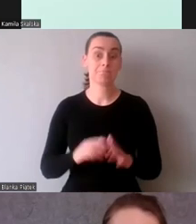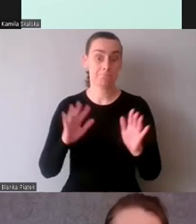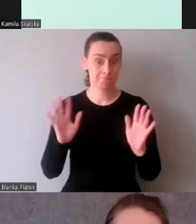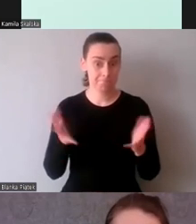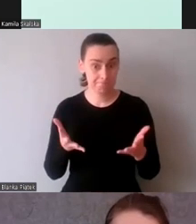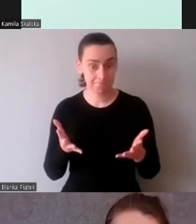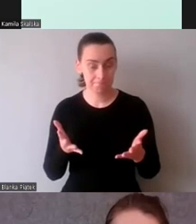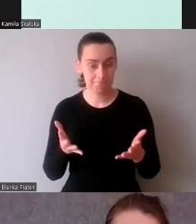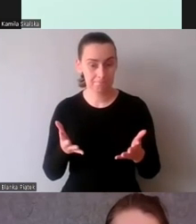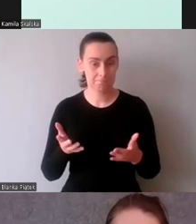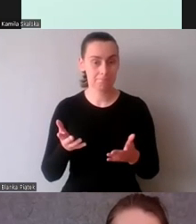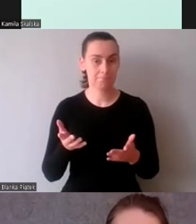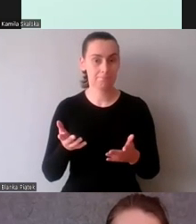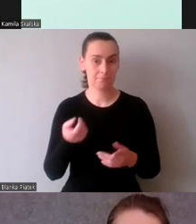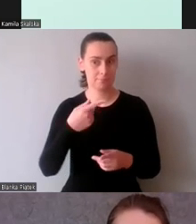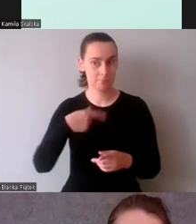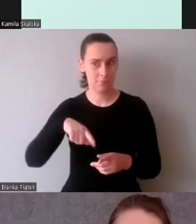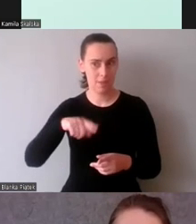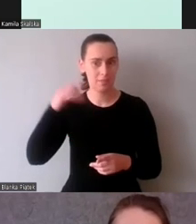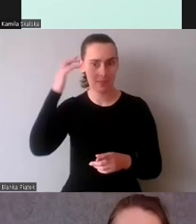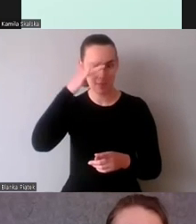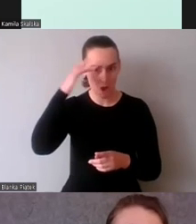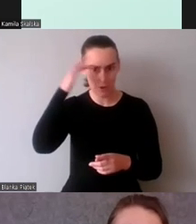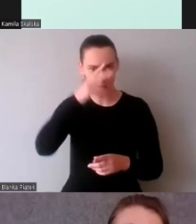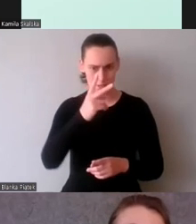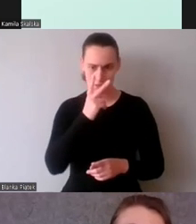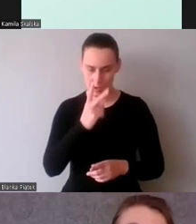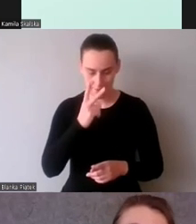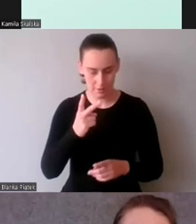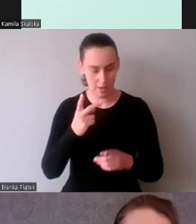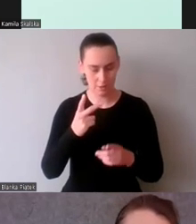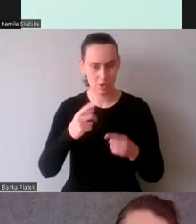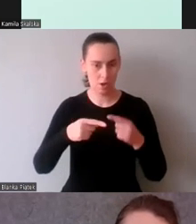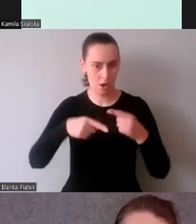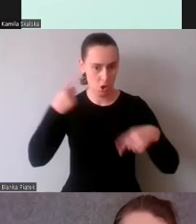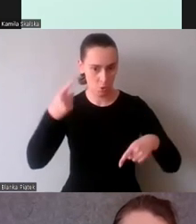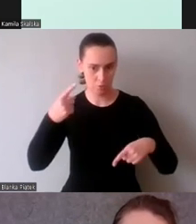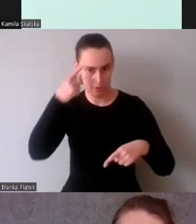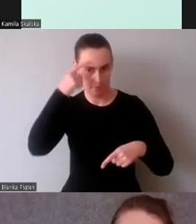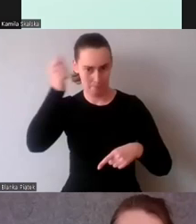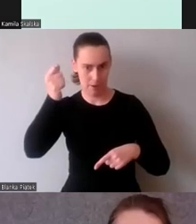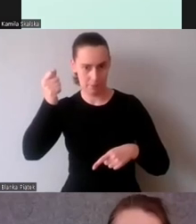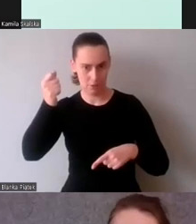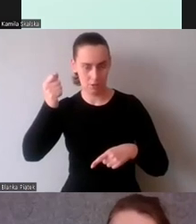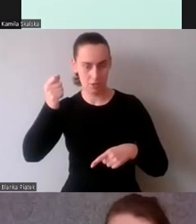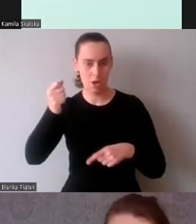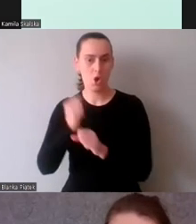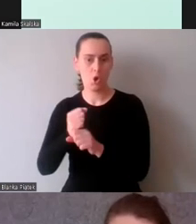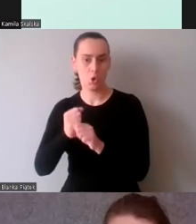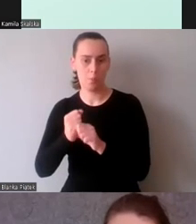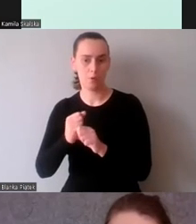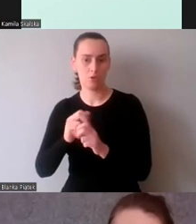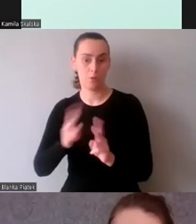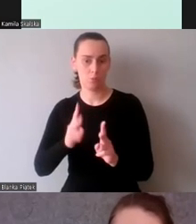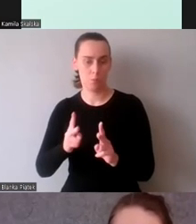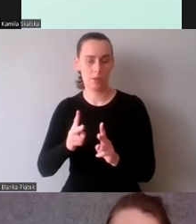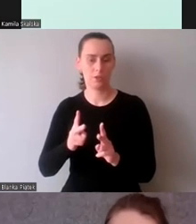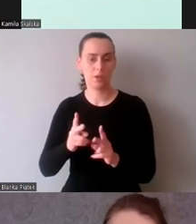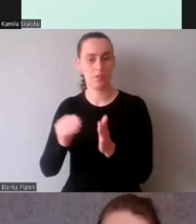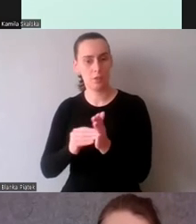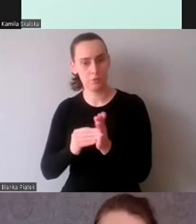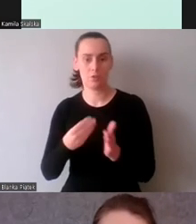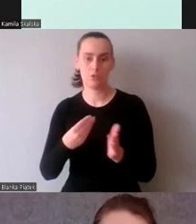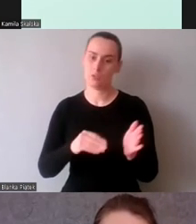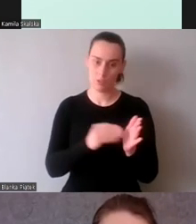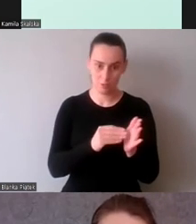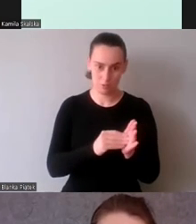widzieliśmy różnicy w pamięci roboczej tłumaczy doświadczonych i niedoświadczonych. To może mieć wiele powodów,